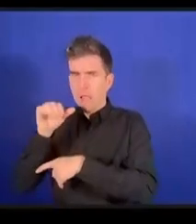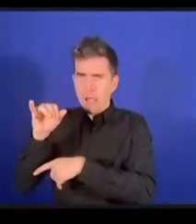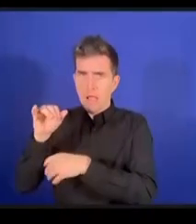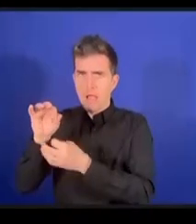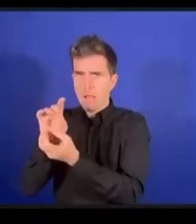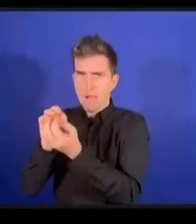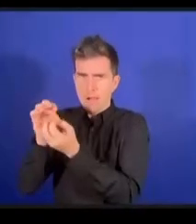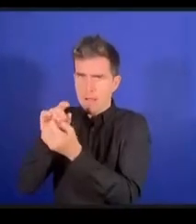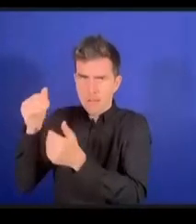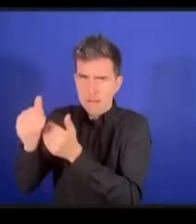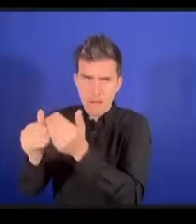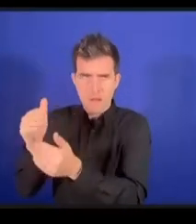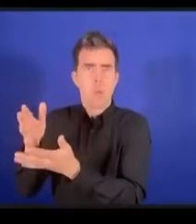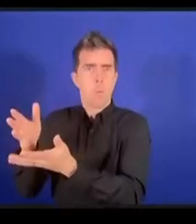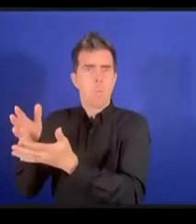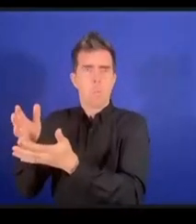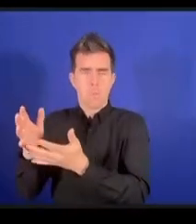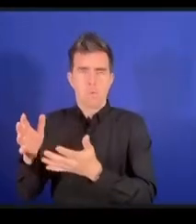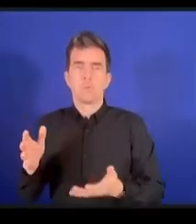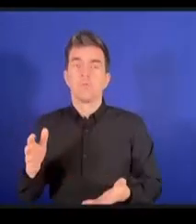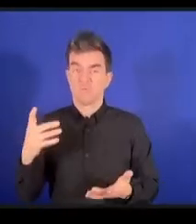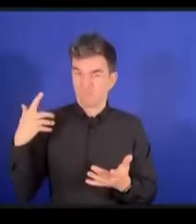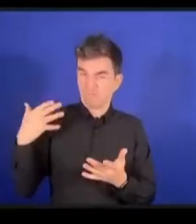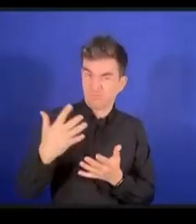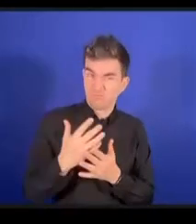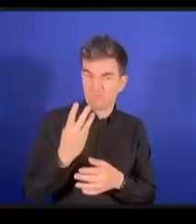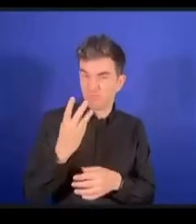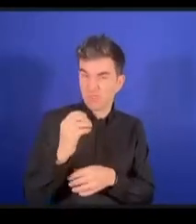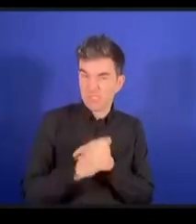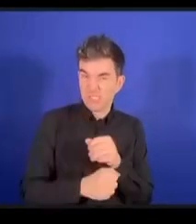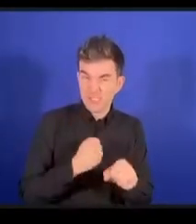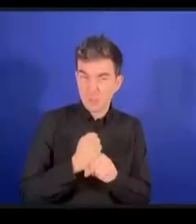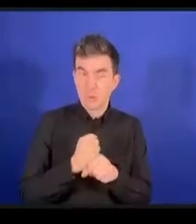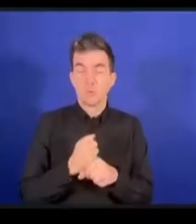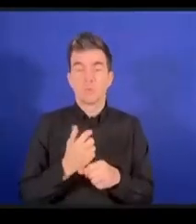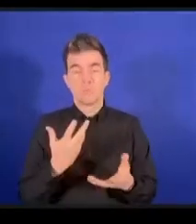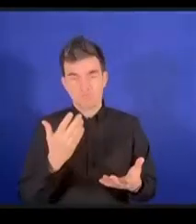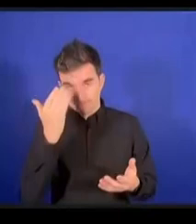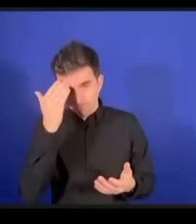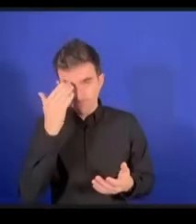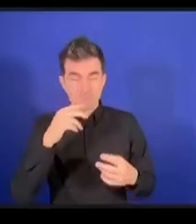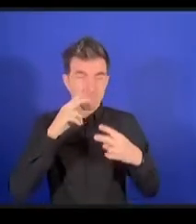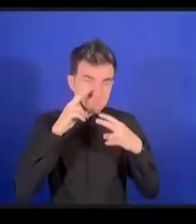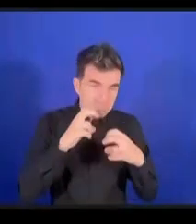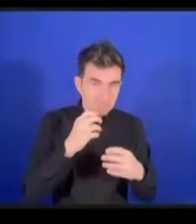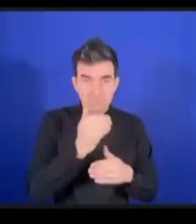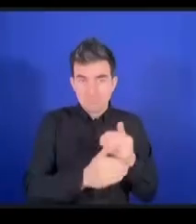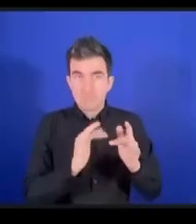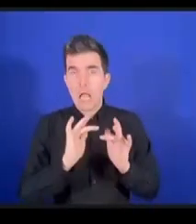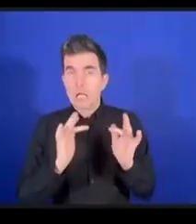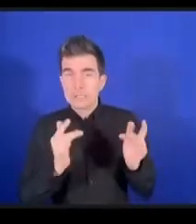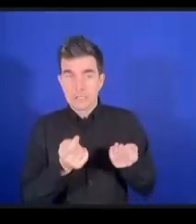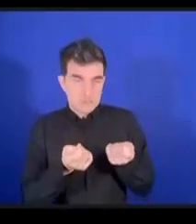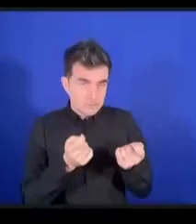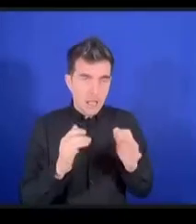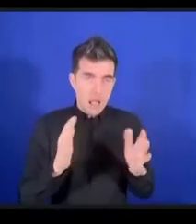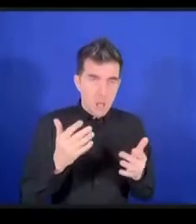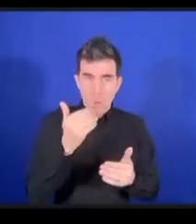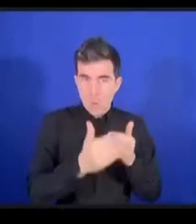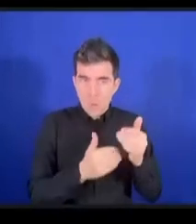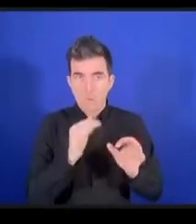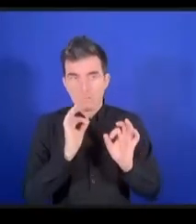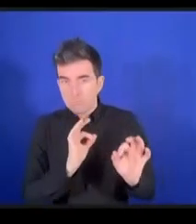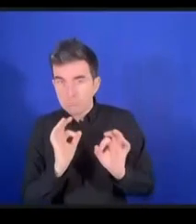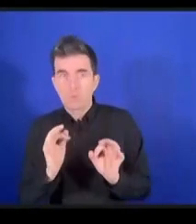gouvernance de l'Internet pour voir quelles sont les possibilités au